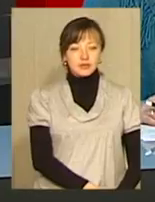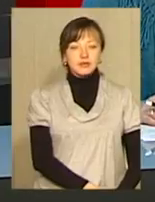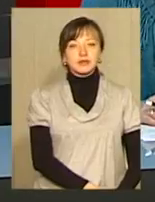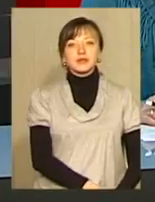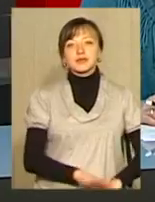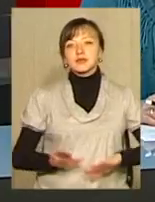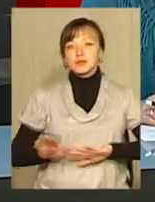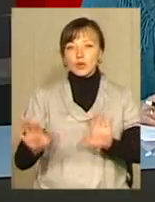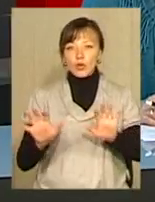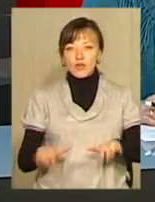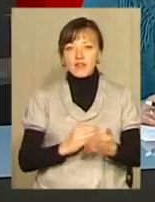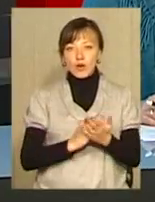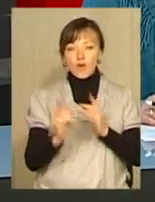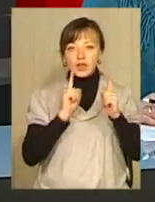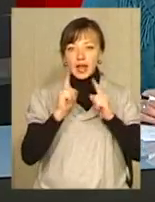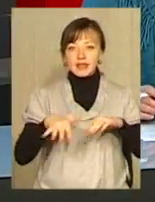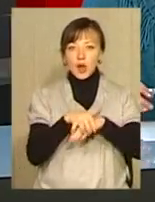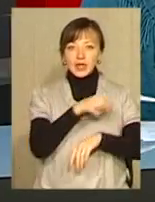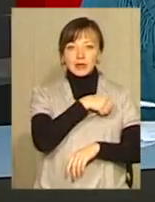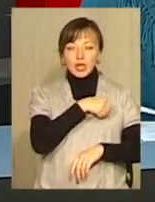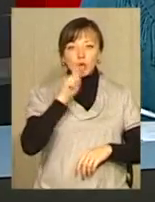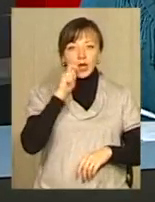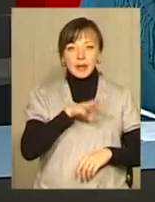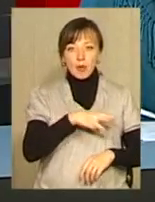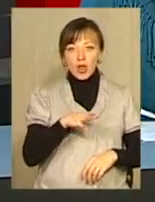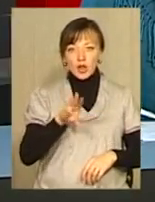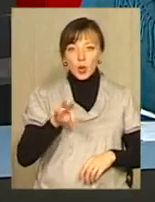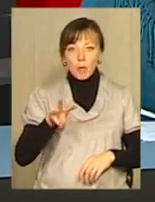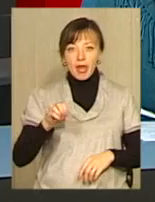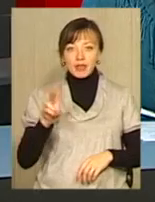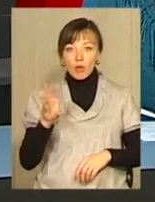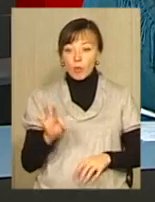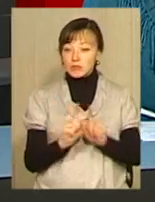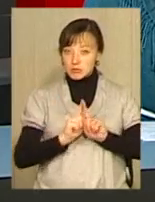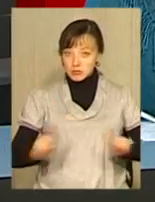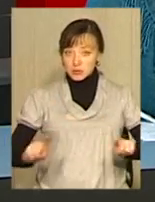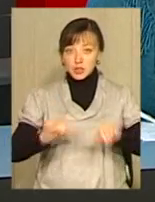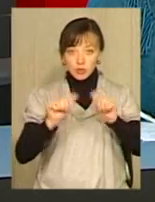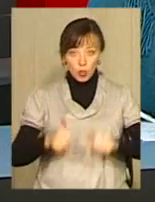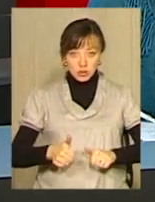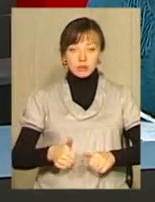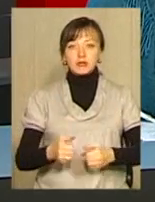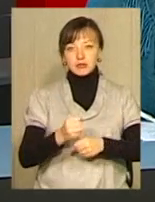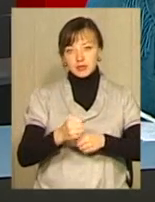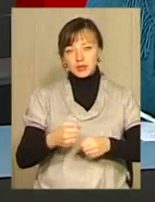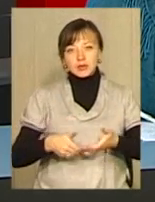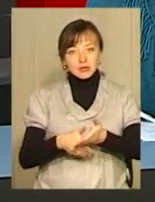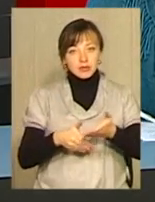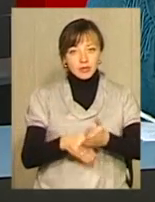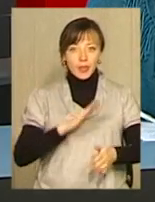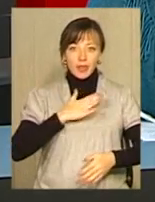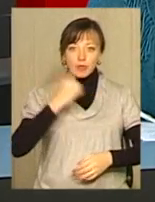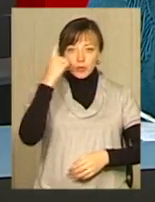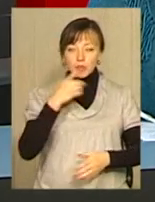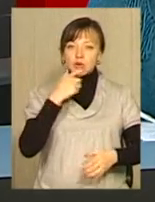Заступник голови Верховної Ради, народний депутат України Микола Томенко у досить оригінальний спосіб вирішив спонукати нас думати про себе, про власну